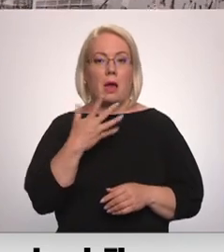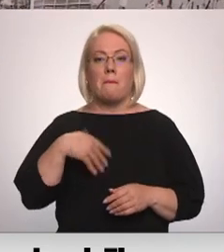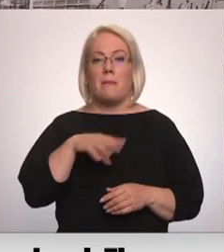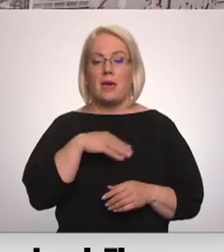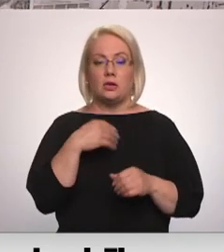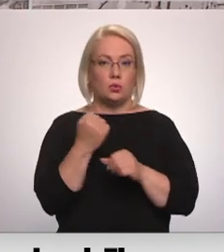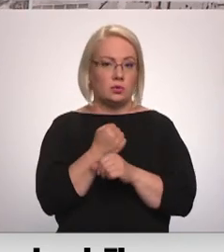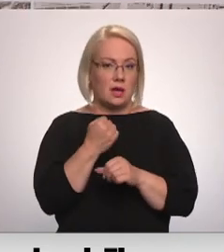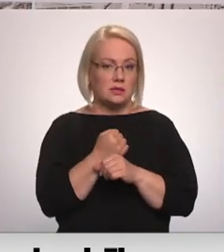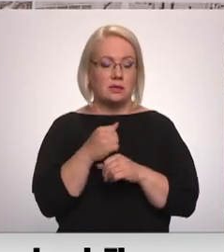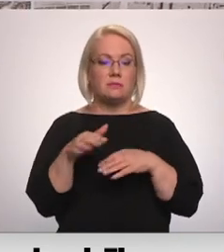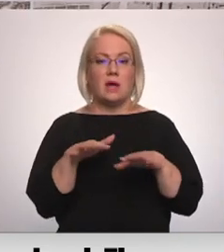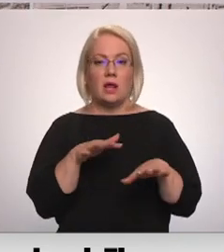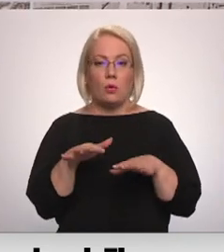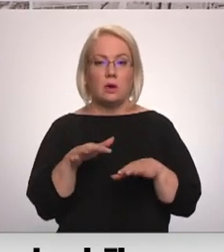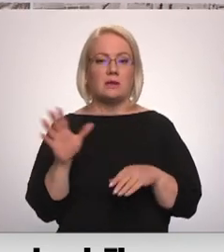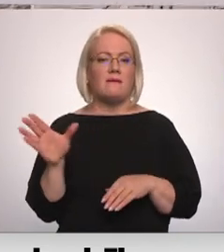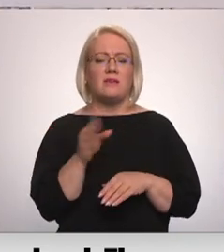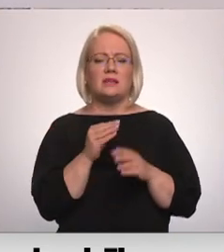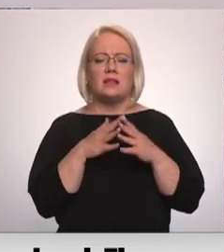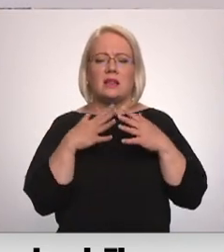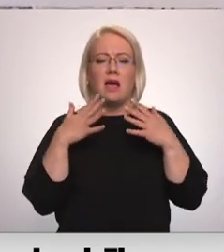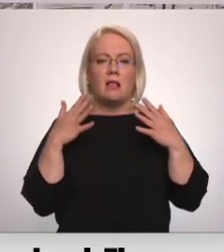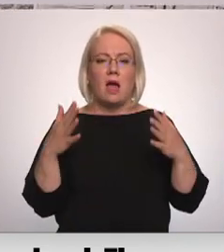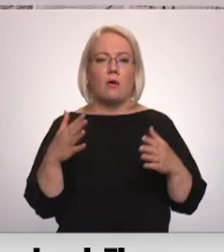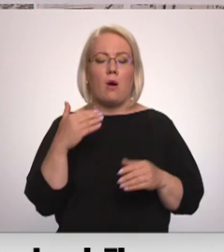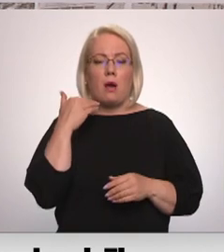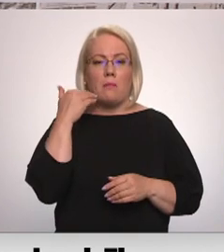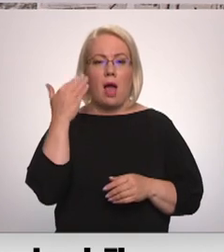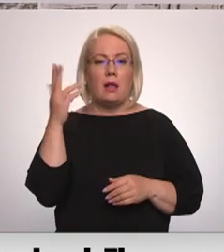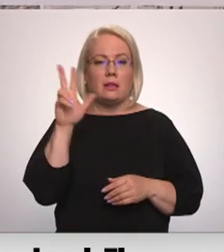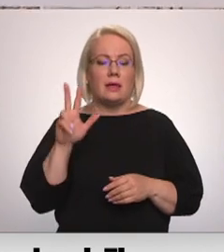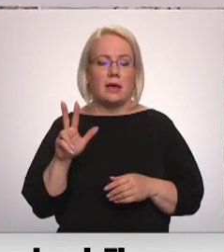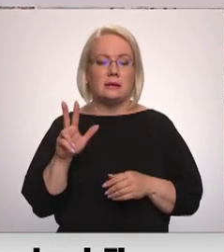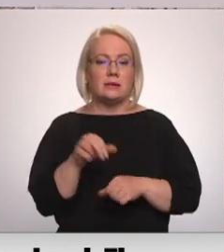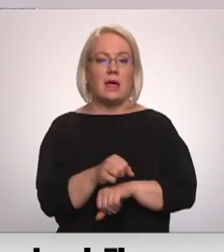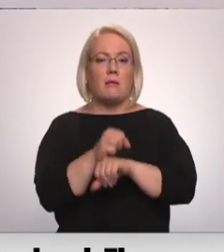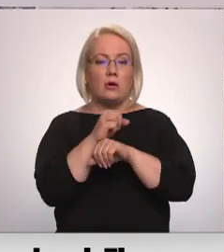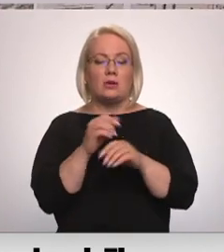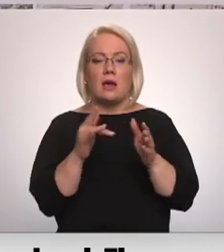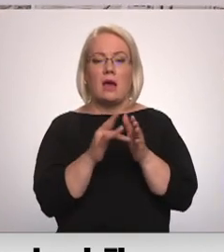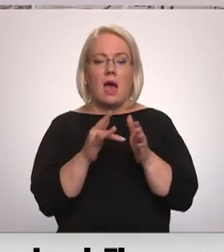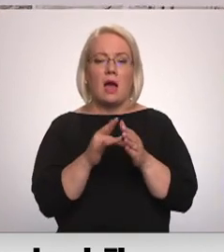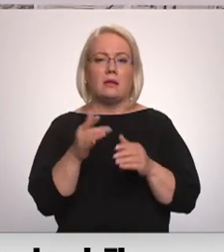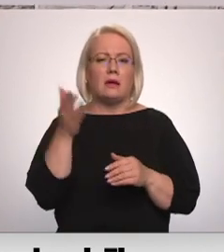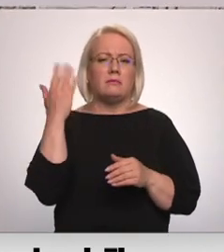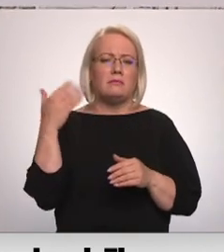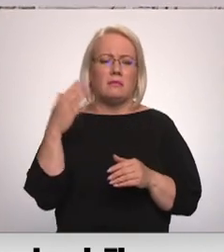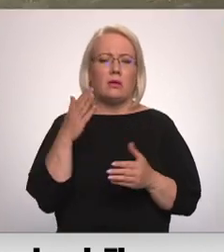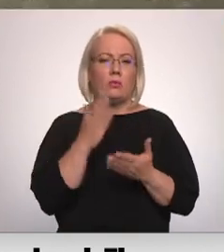uztaisīsim, sarīkosim vislielāko Baltiešu demonstrāciju, kādu vispār jebkādi notikus